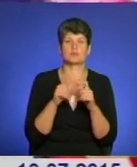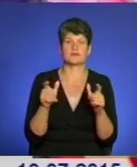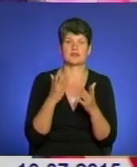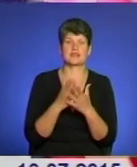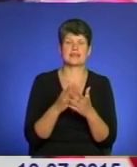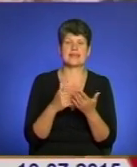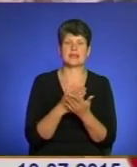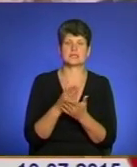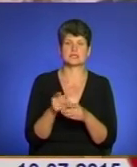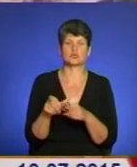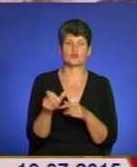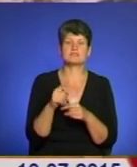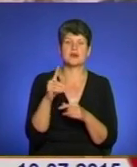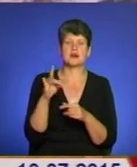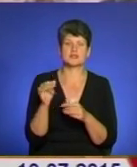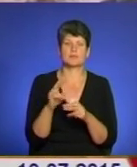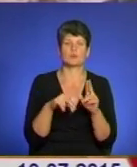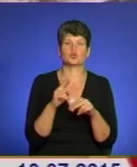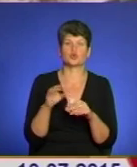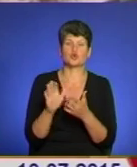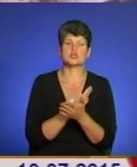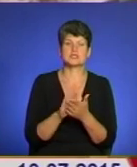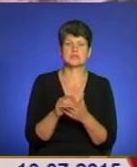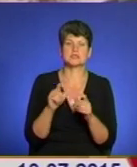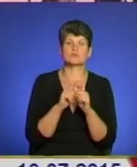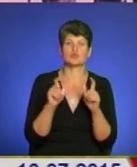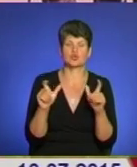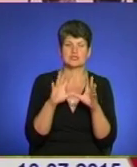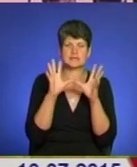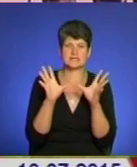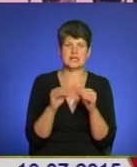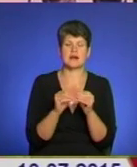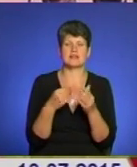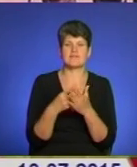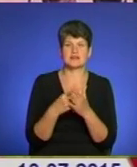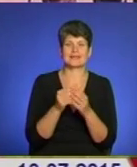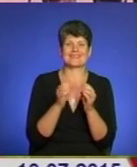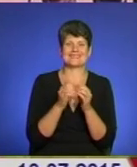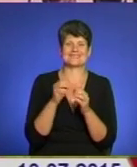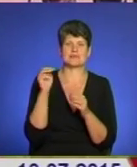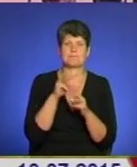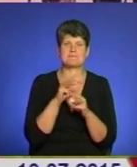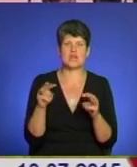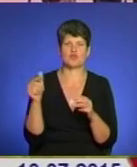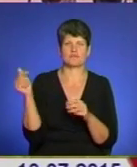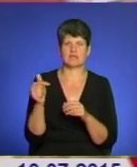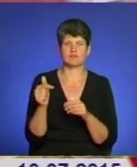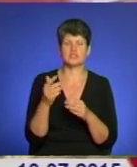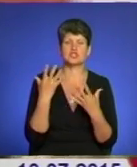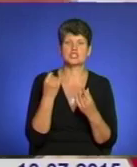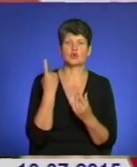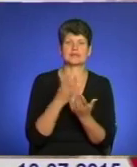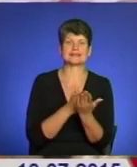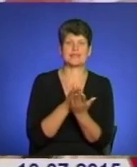дорога. В Збаражі побудують і очисні споруди. Загальна вартість проонівського проєкту – понад 10 мільйонів гривень. Ще один